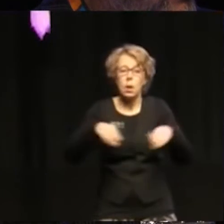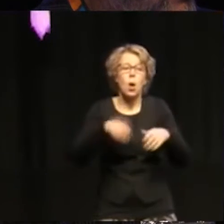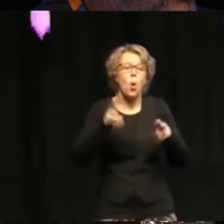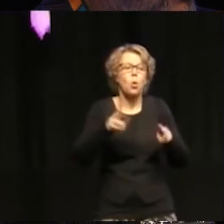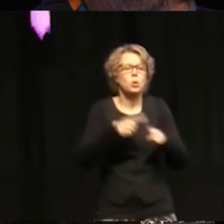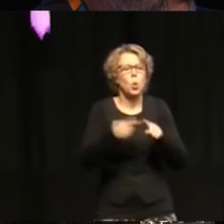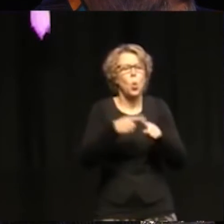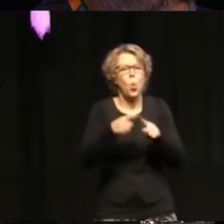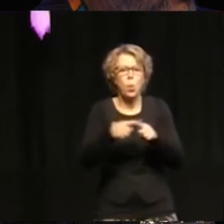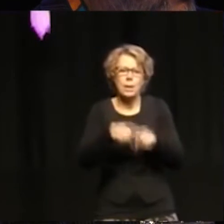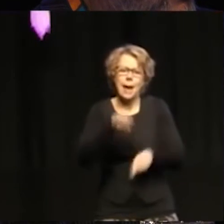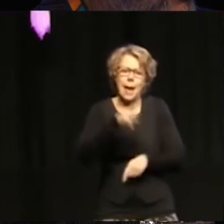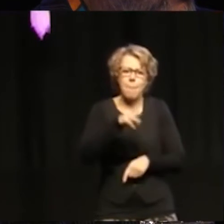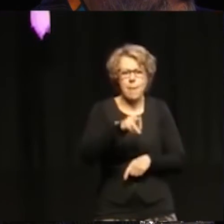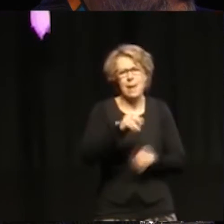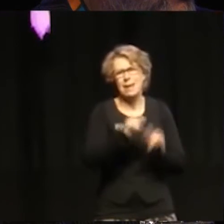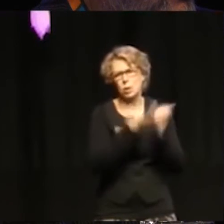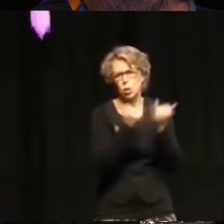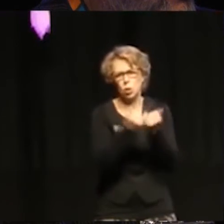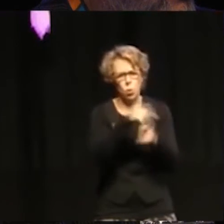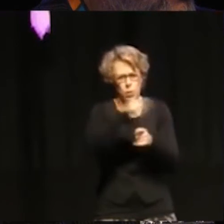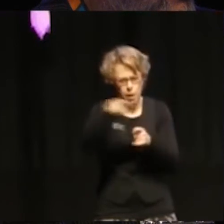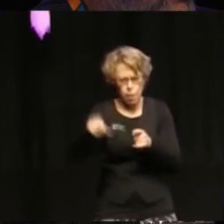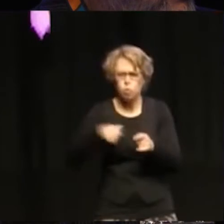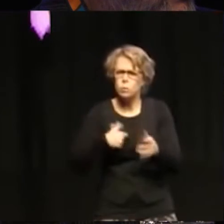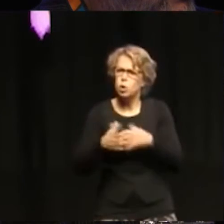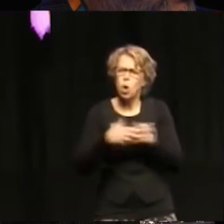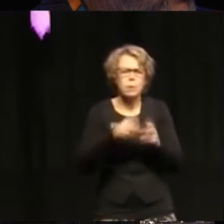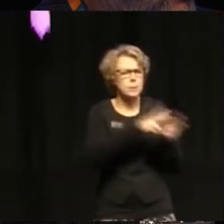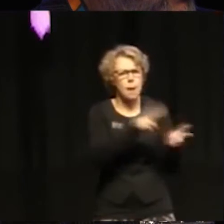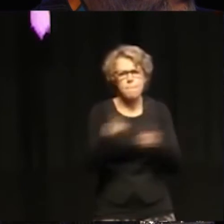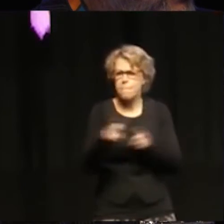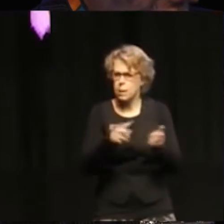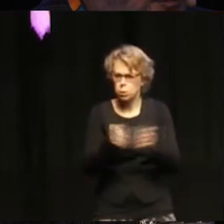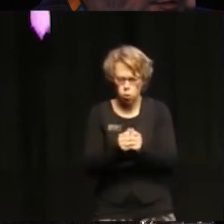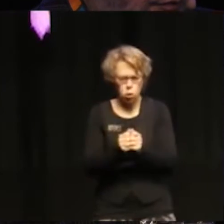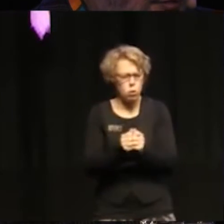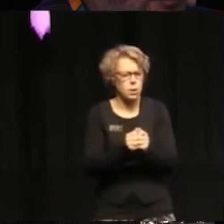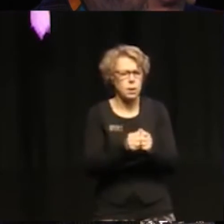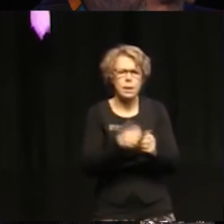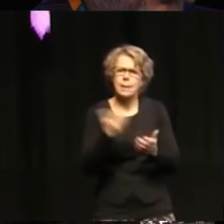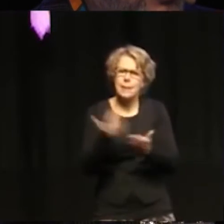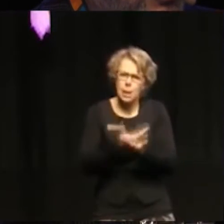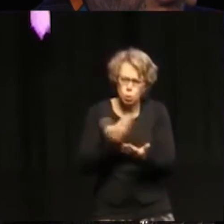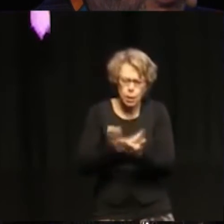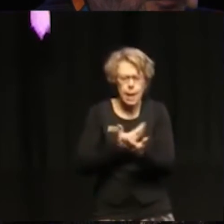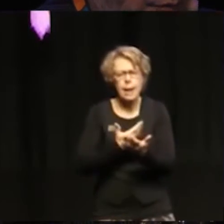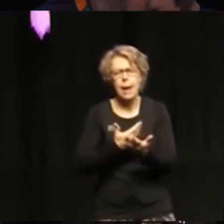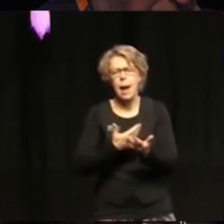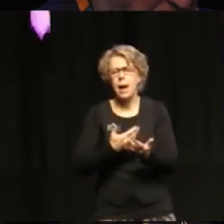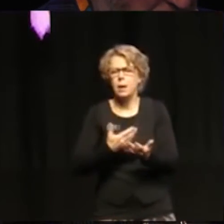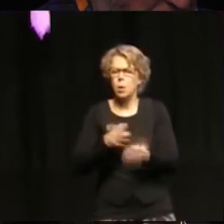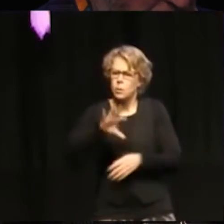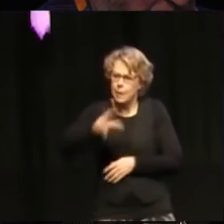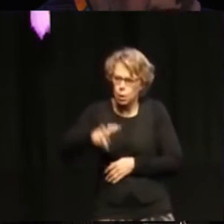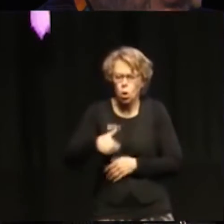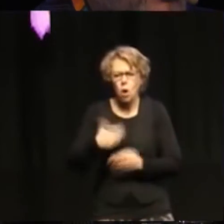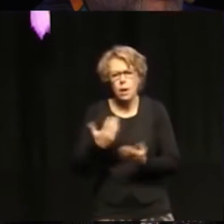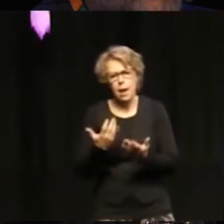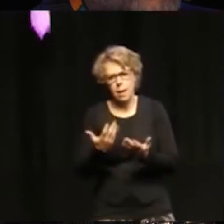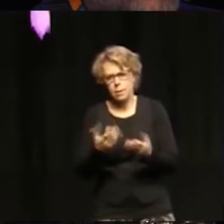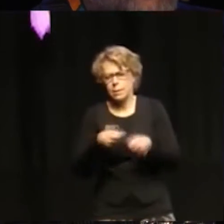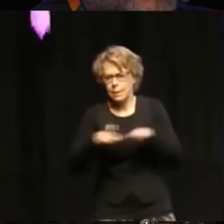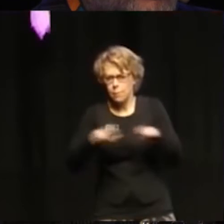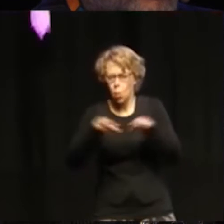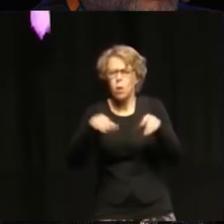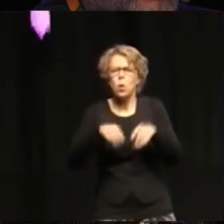are actually designed at the same levels. There are national human rights institutions, there are regional human rights systems, and there